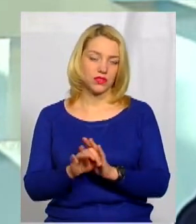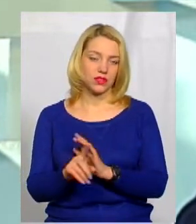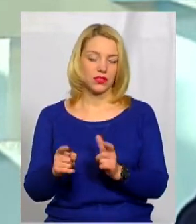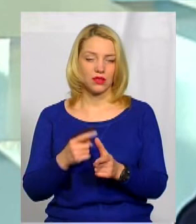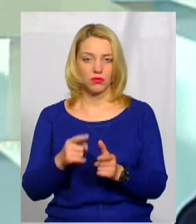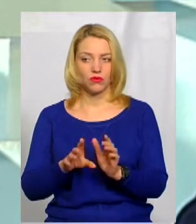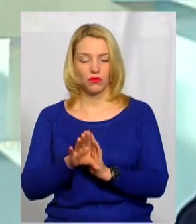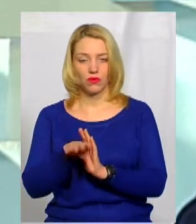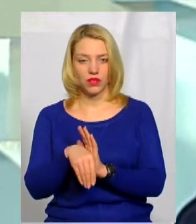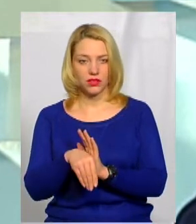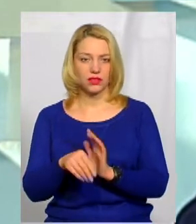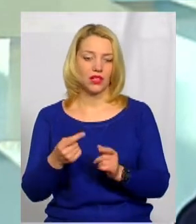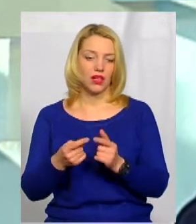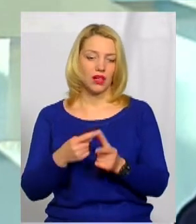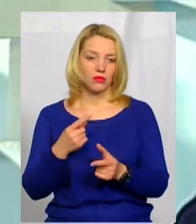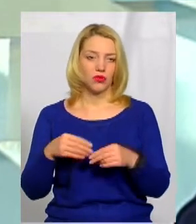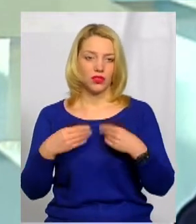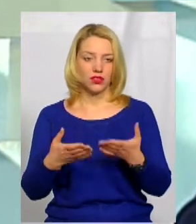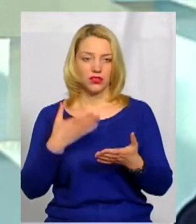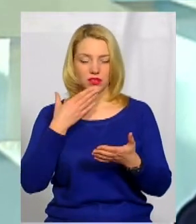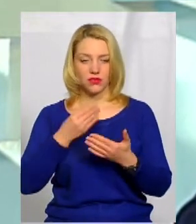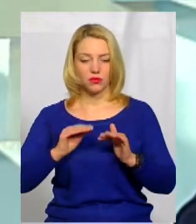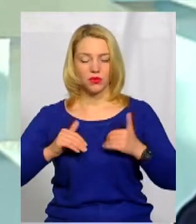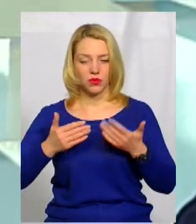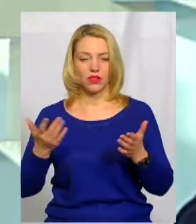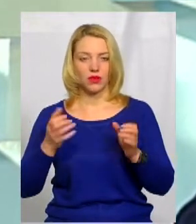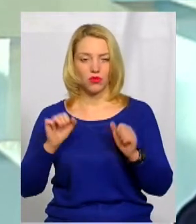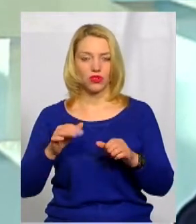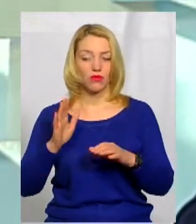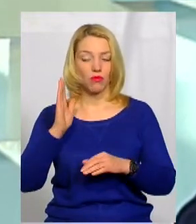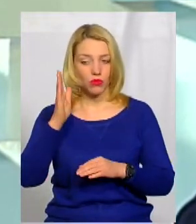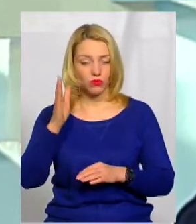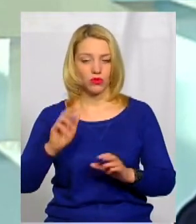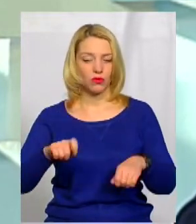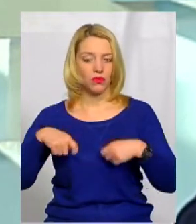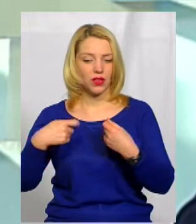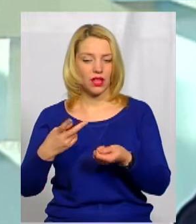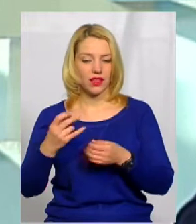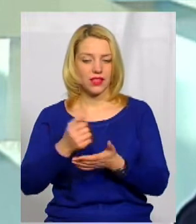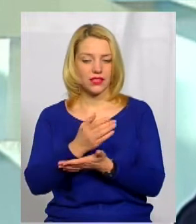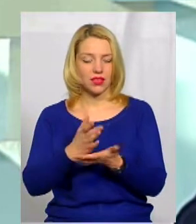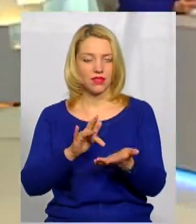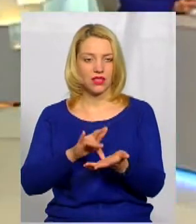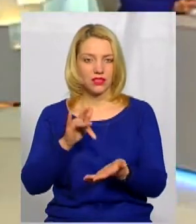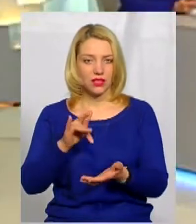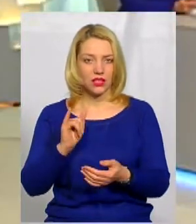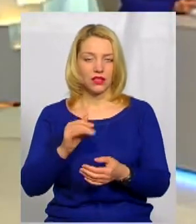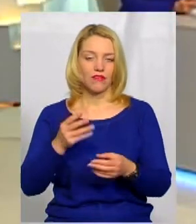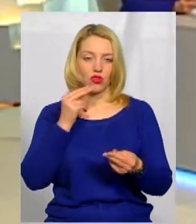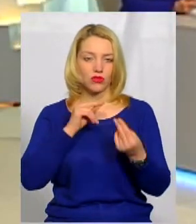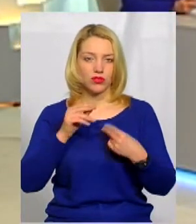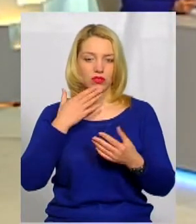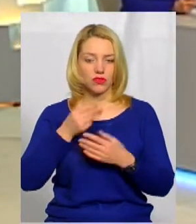запровадити, чи дати якісь свої пропозиції, які можна буде потім передати на сервісний центр, і вдосконалити цю відеофіксацію для подальшої